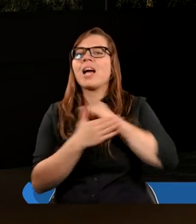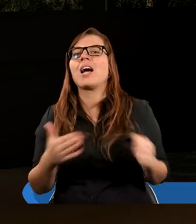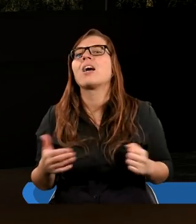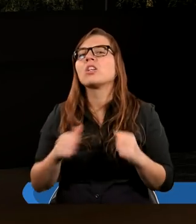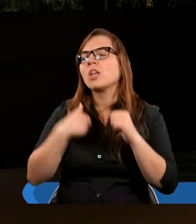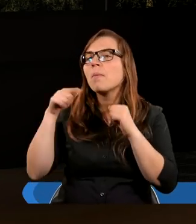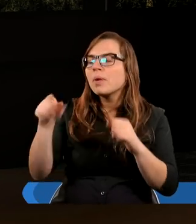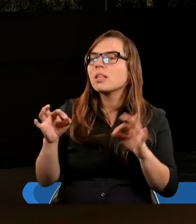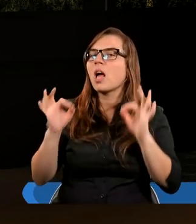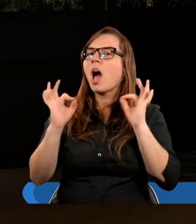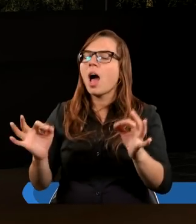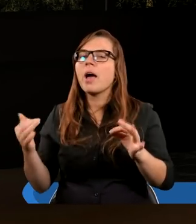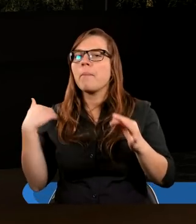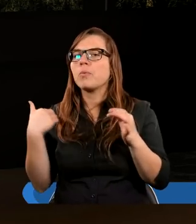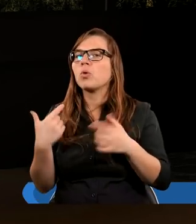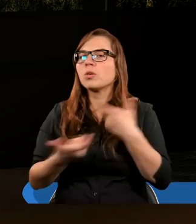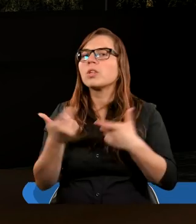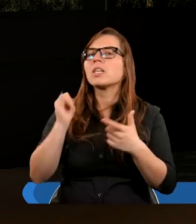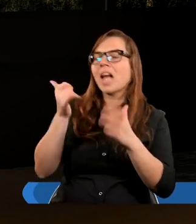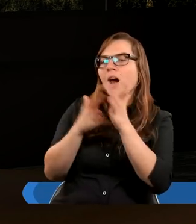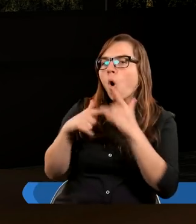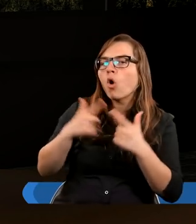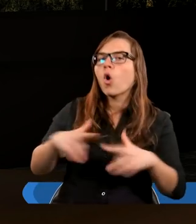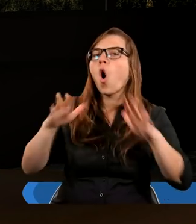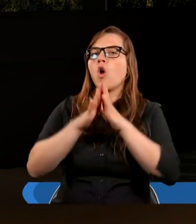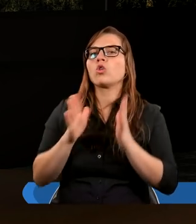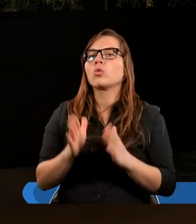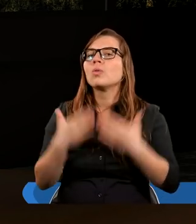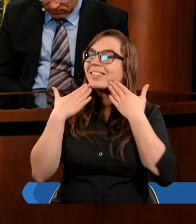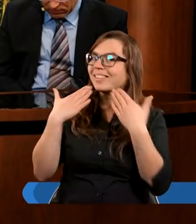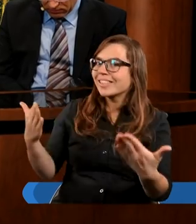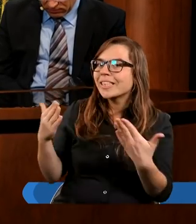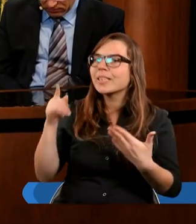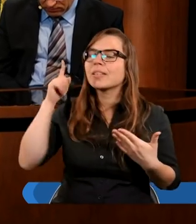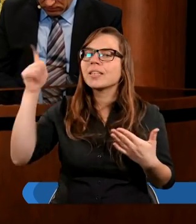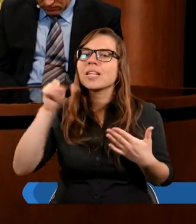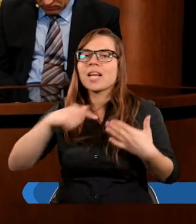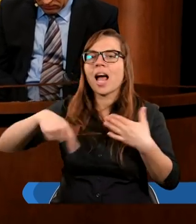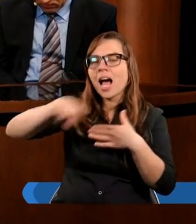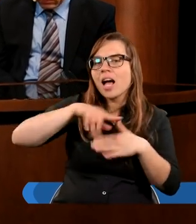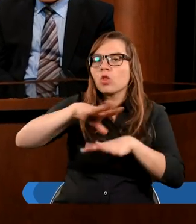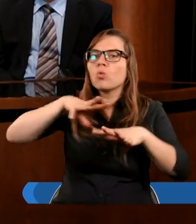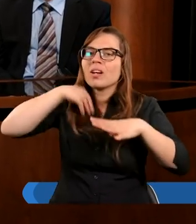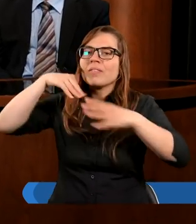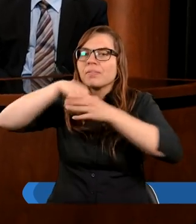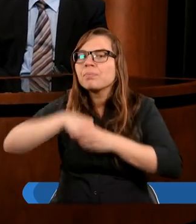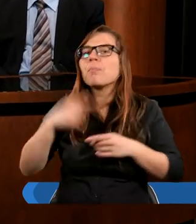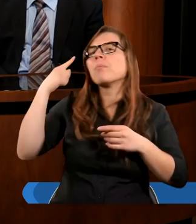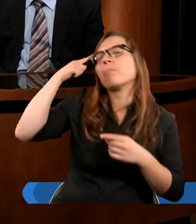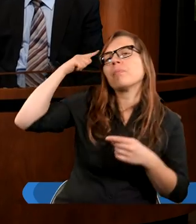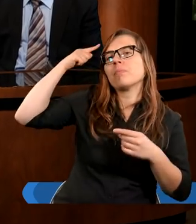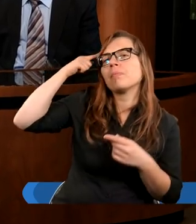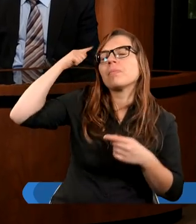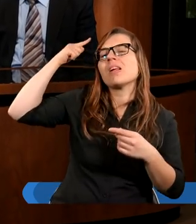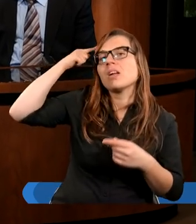tak, by być światłością świata jako Kościół. Dziękuję Tobie też za Ducha Świętego, który przypomina